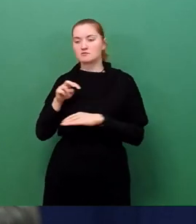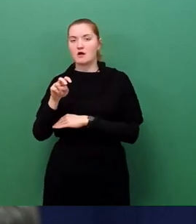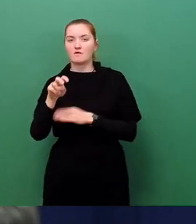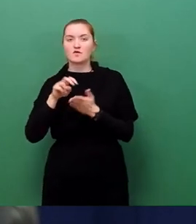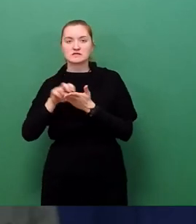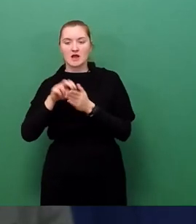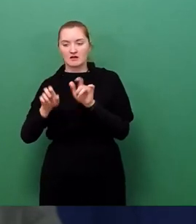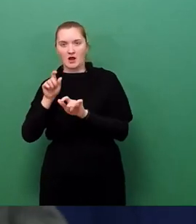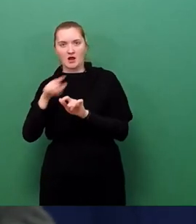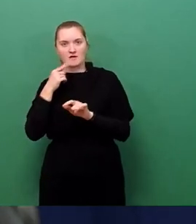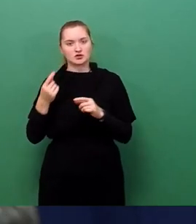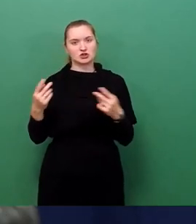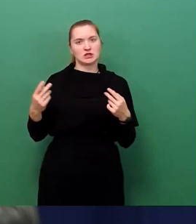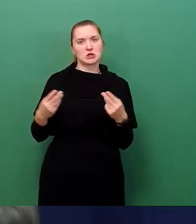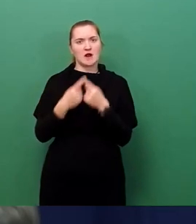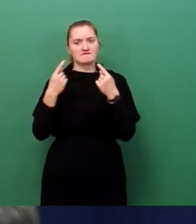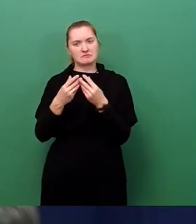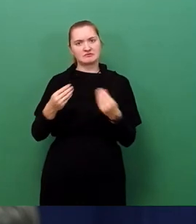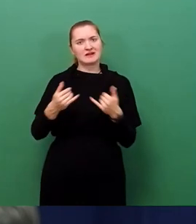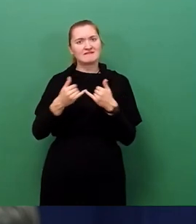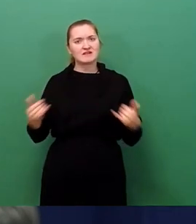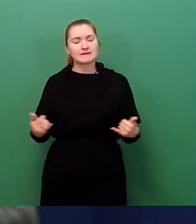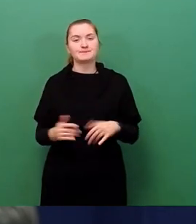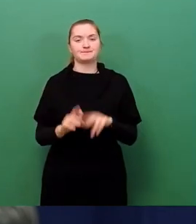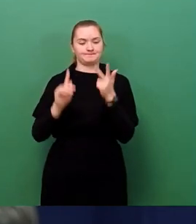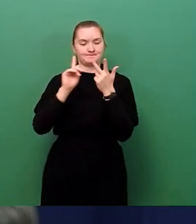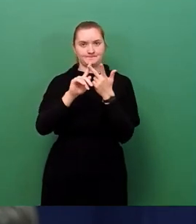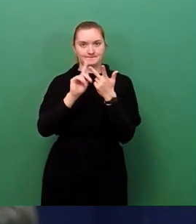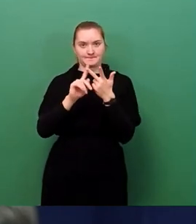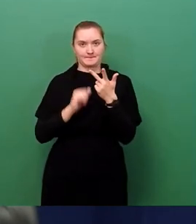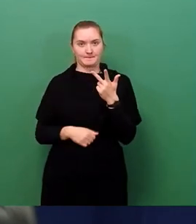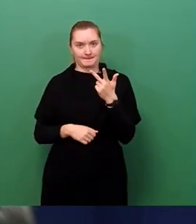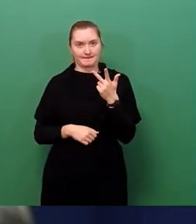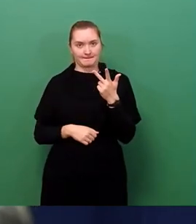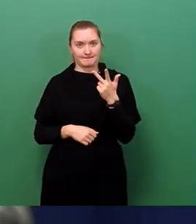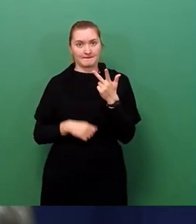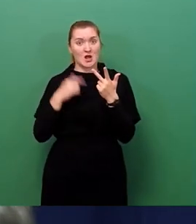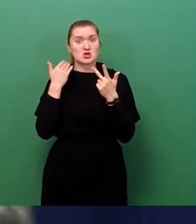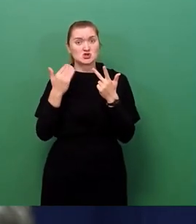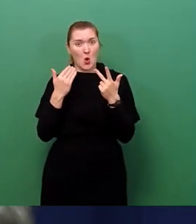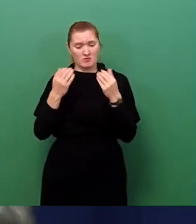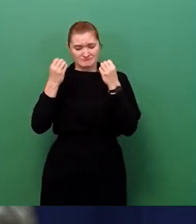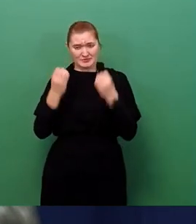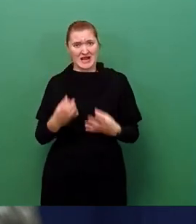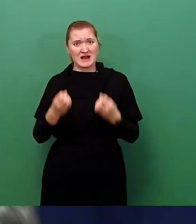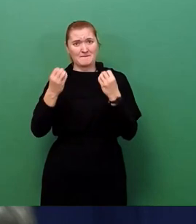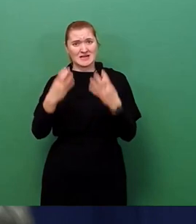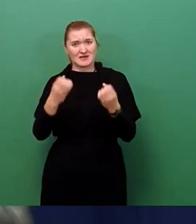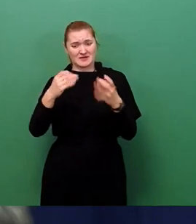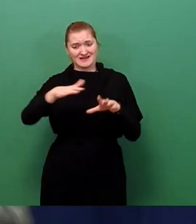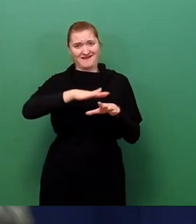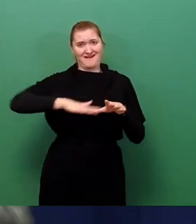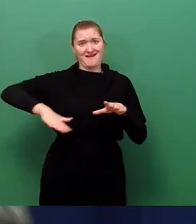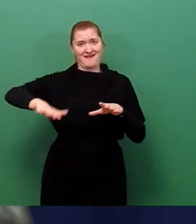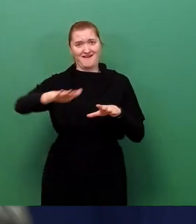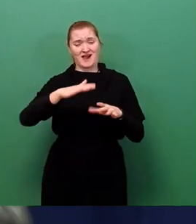beseitigt werden? Drittens. Warum wird bei so gravierenden Einschnitten in die lokale Infrastruktur, wir